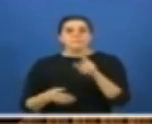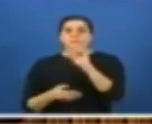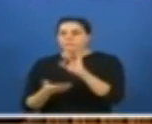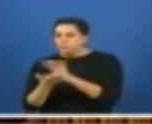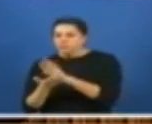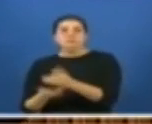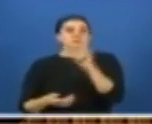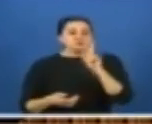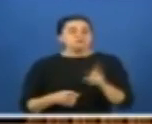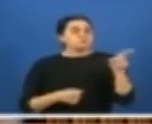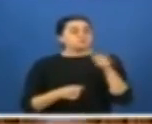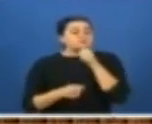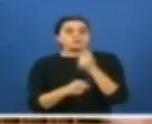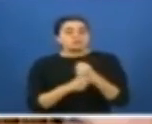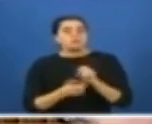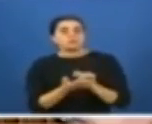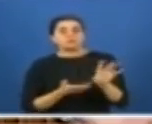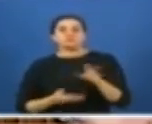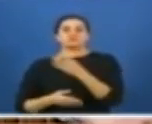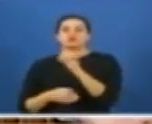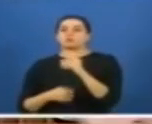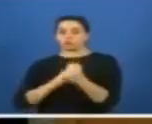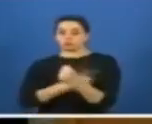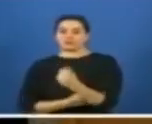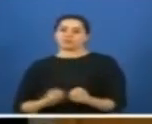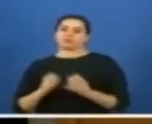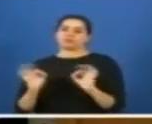önce o adamları görevden al. Öğretmene mi senin gücün yetiyor?